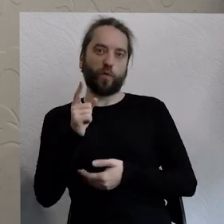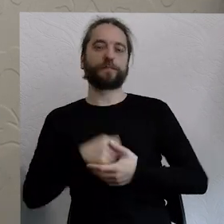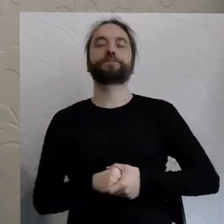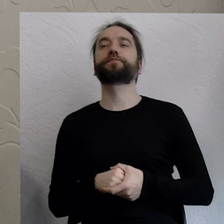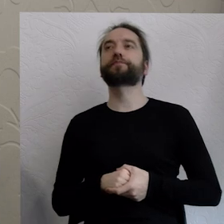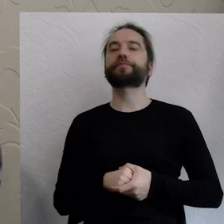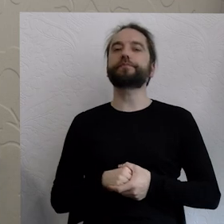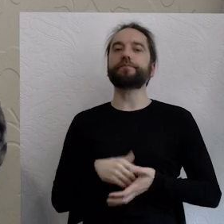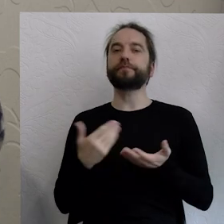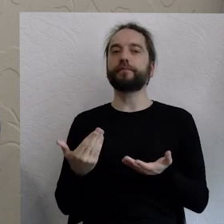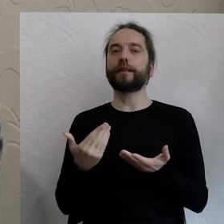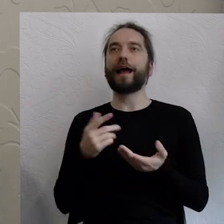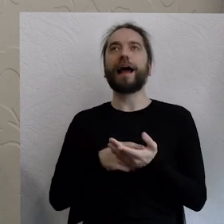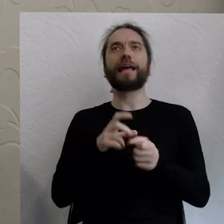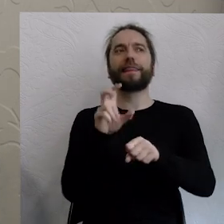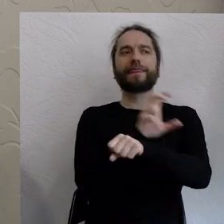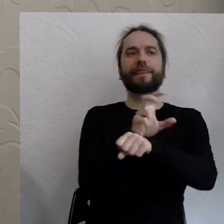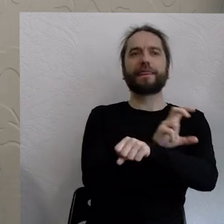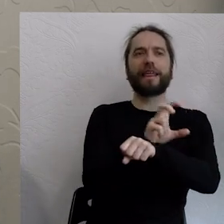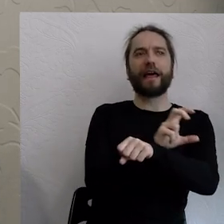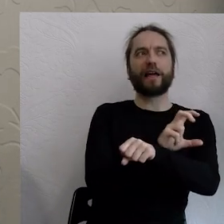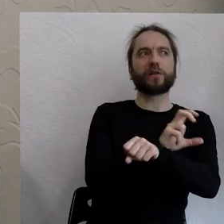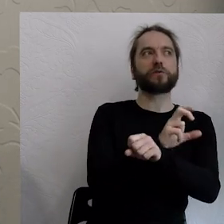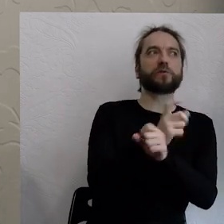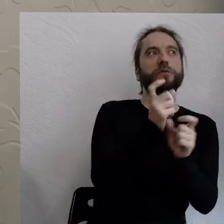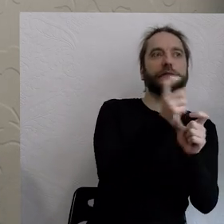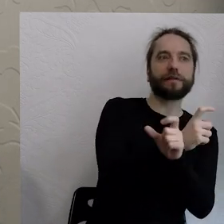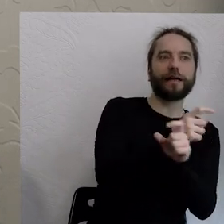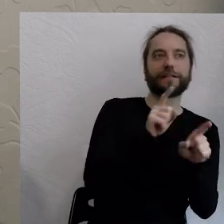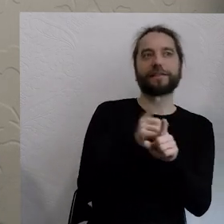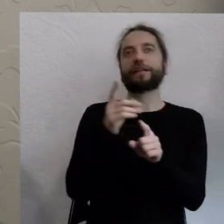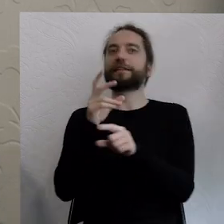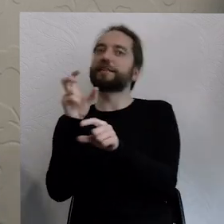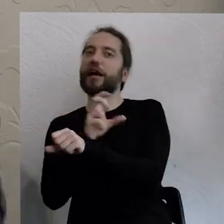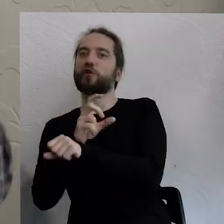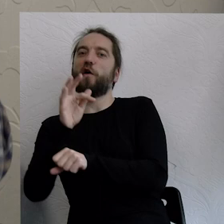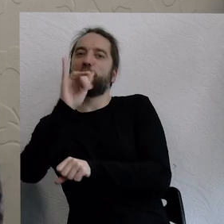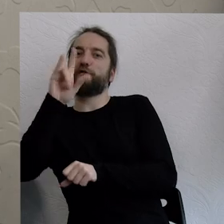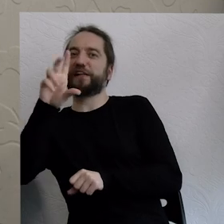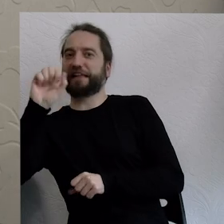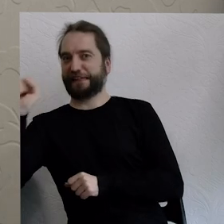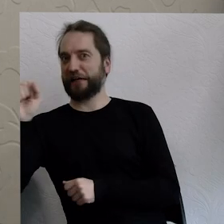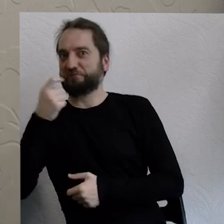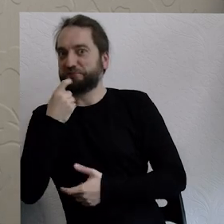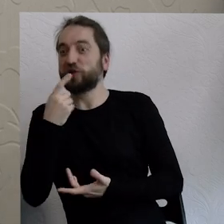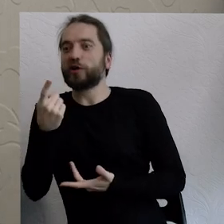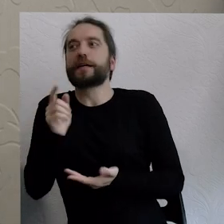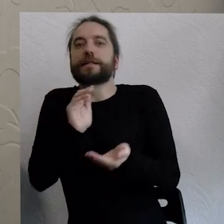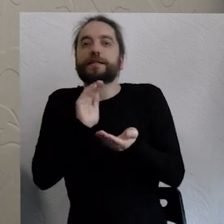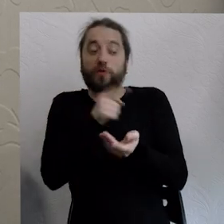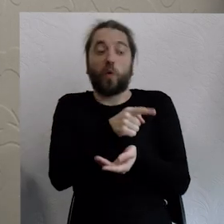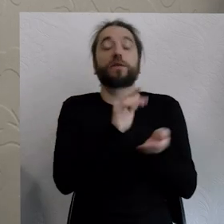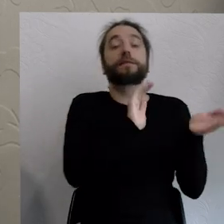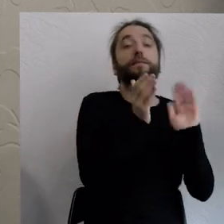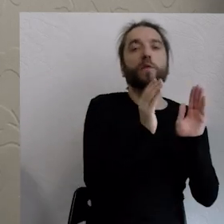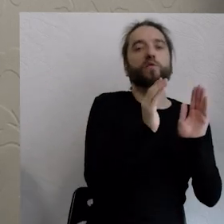myliłbym technokracji z technofilią, o tak bym to nazwał, to znaczy technokracja to jest sposób zarządzania sprawami,